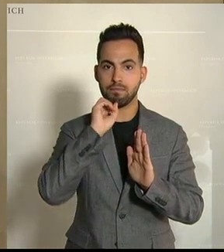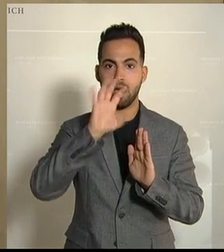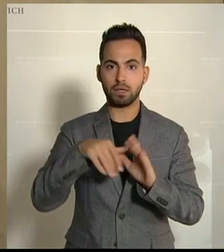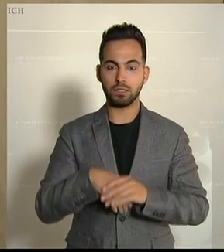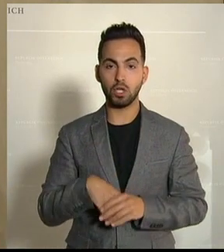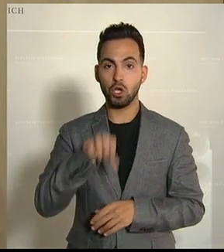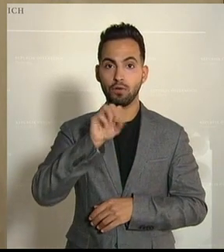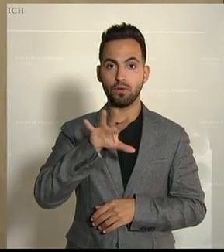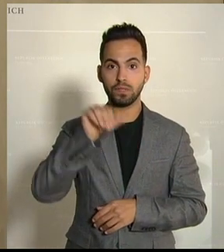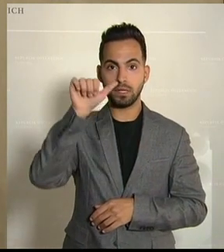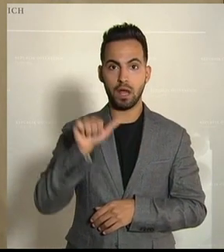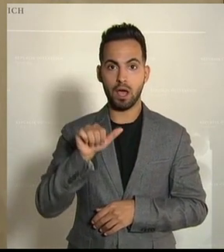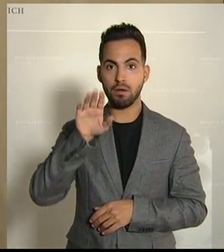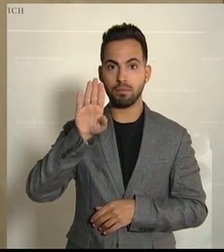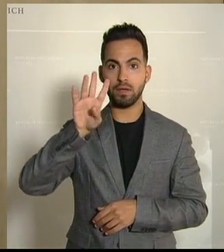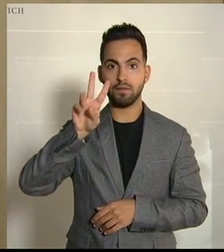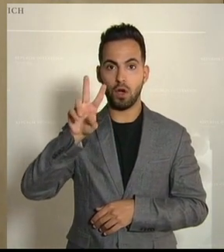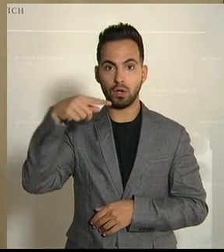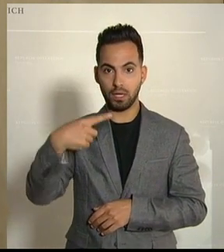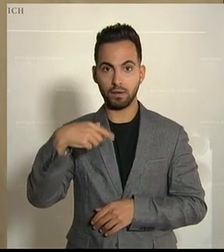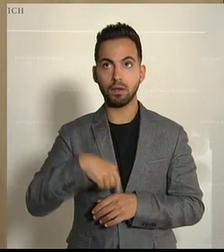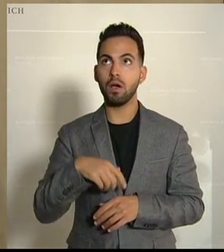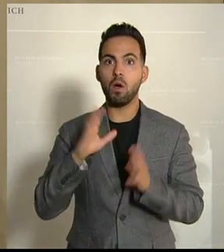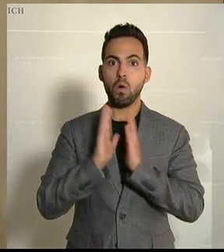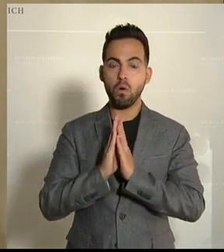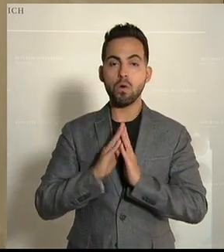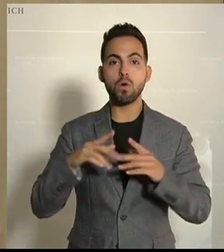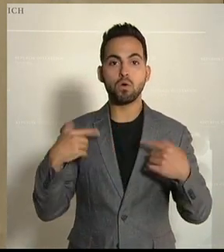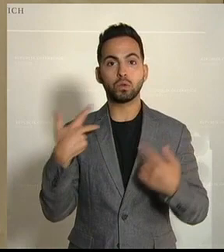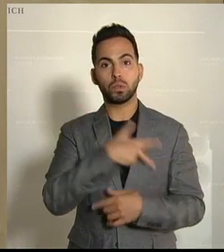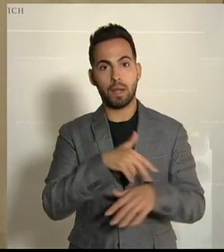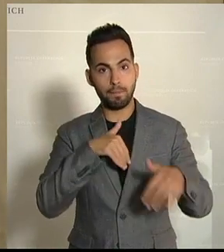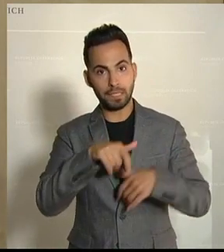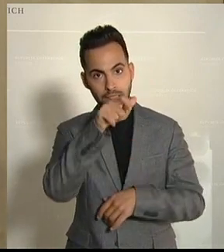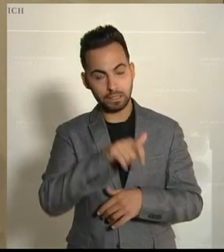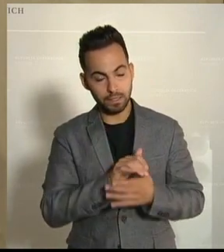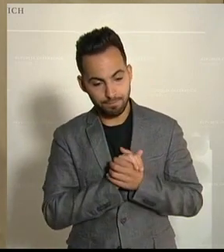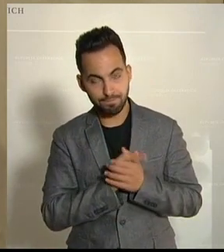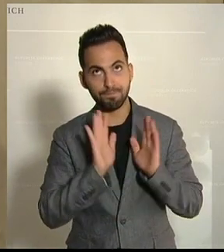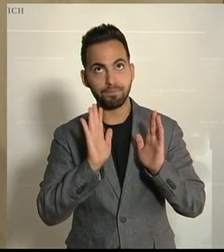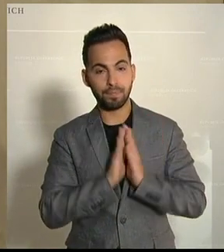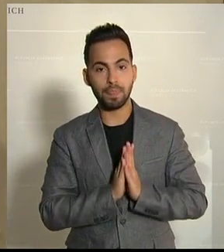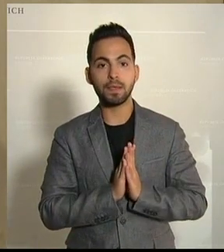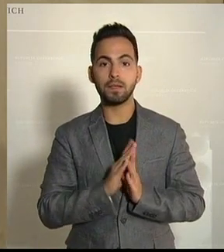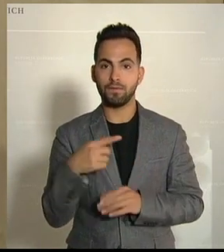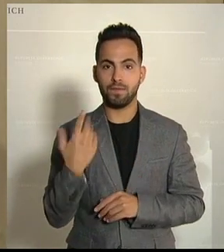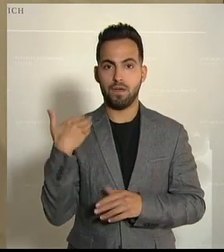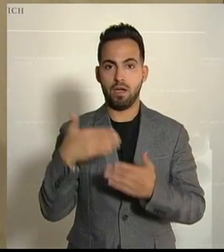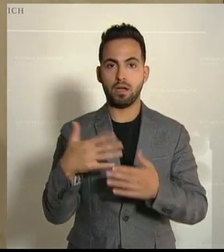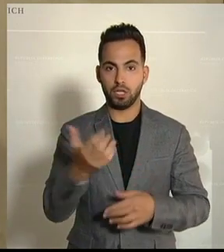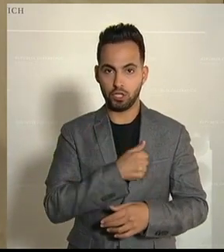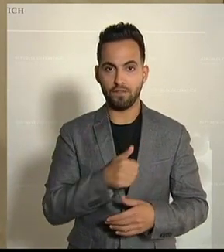die 15a BVG-Vereinbarung mit Gotthauvin Selig, unserem ehemaligen Sozialminister, geschaffen haben. Und ich glaube, dass es ein ganz